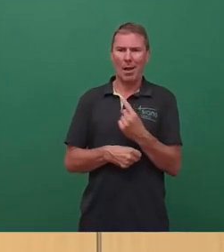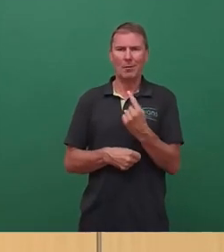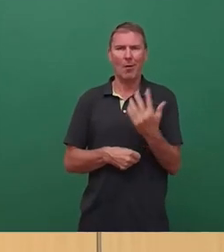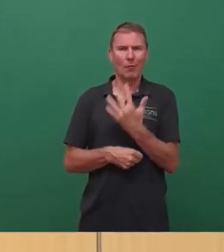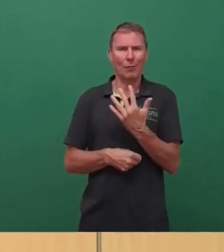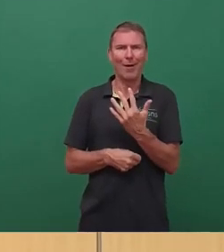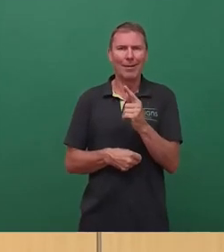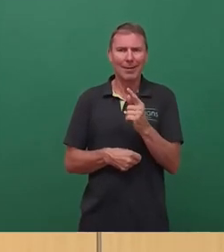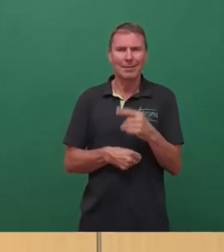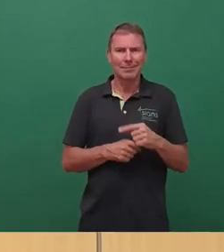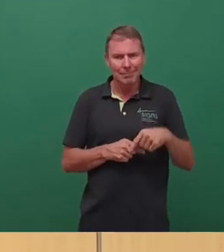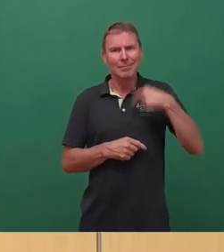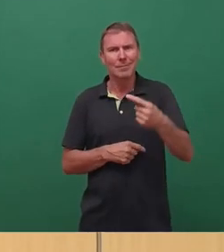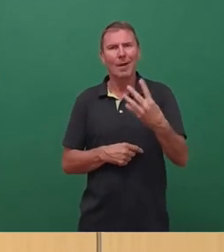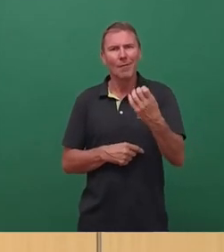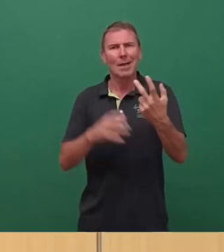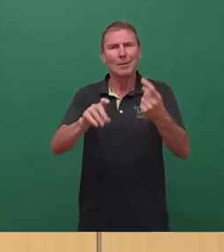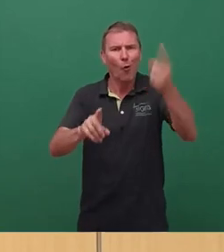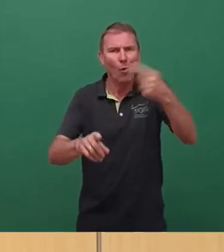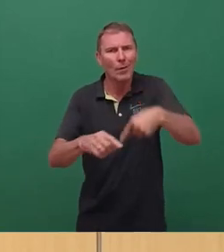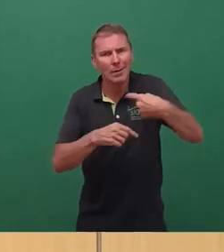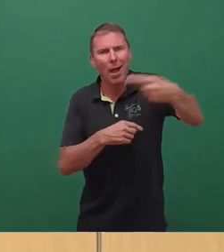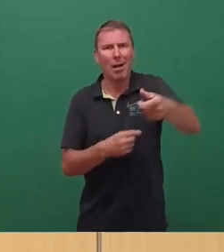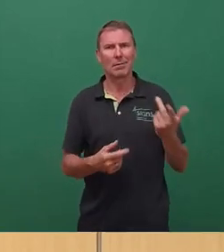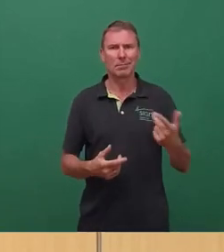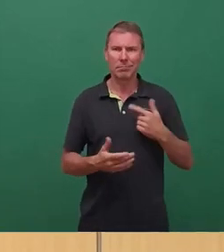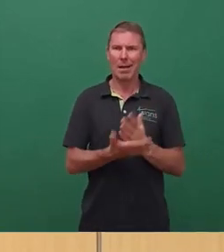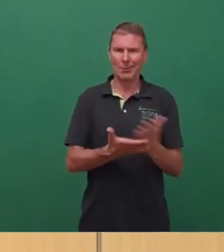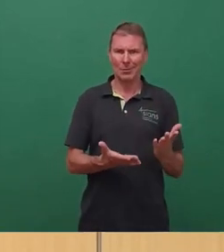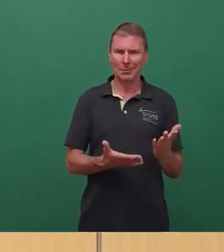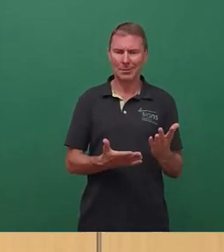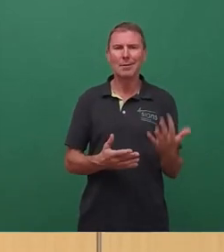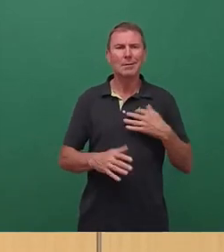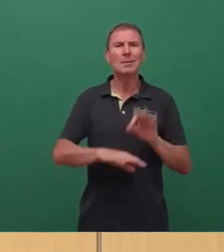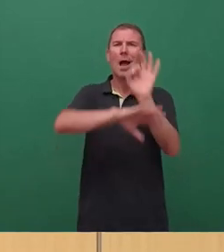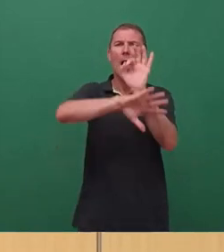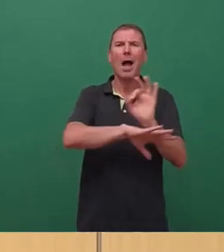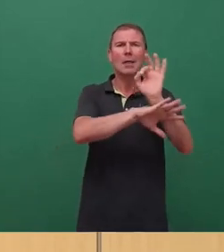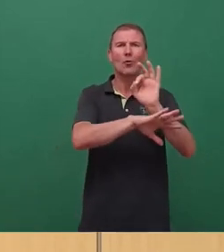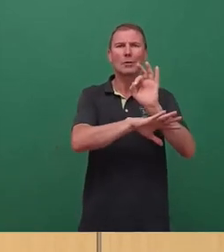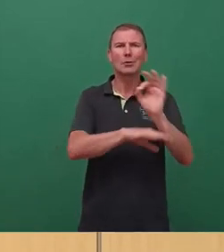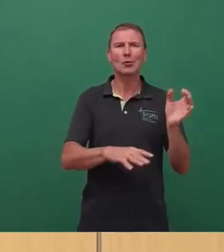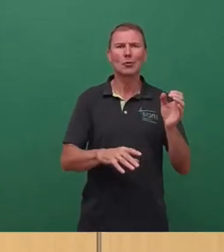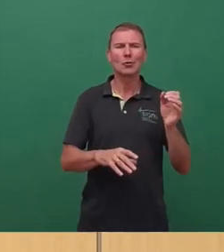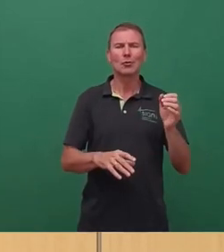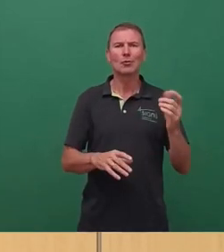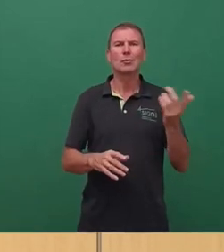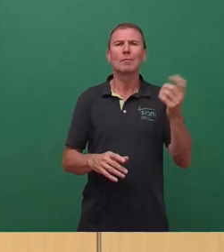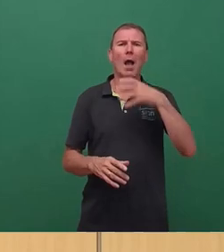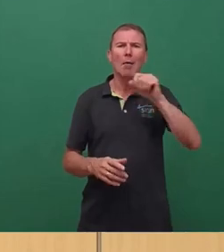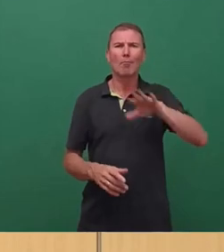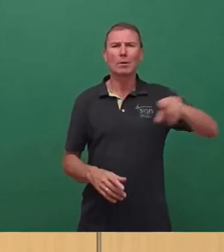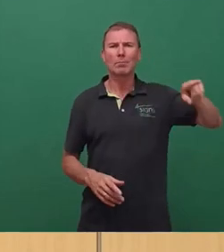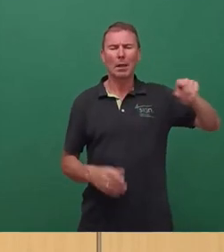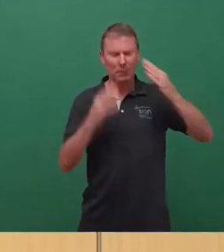nächsten 40, 80, 100 Jahre, dass wir dort nicht einen architektonischen Super-GAU wie alle am Postplatz erzielen.